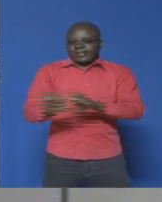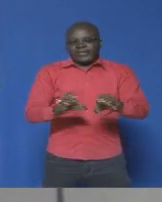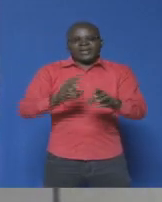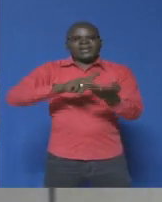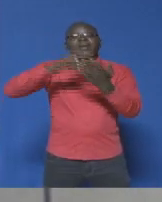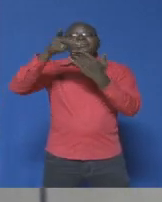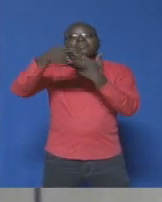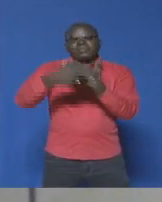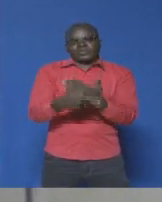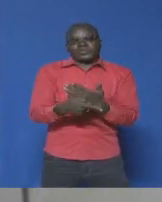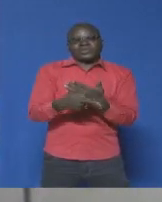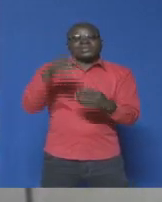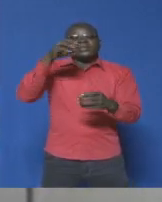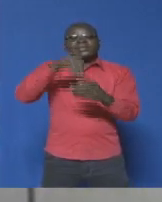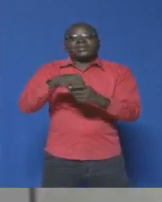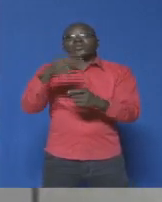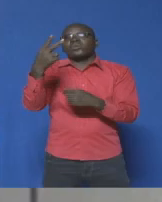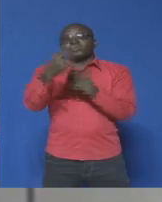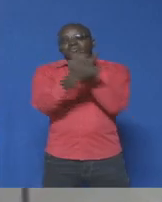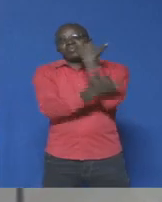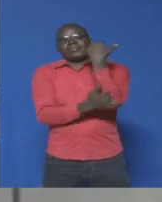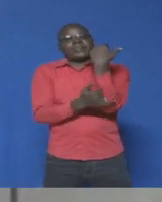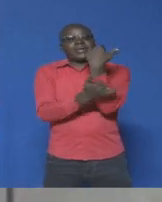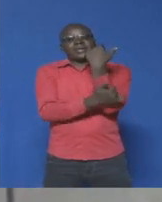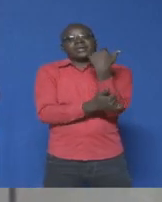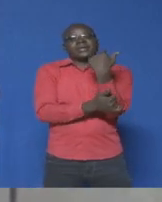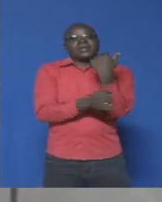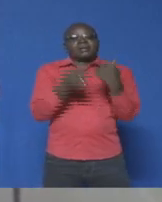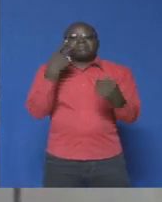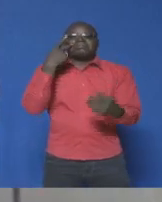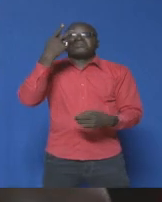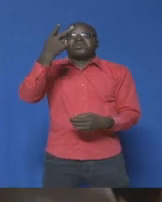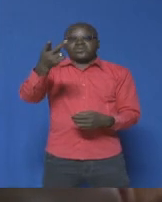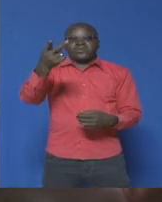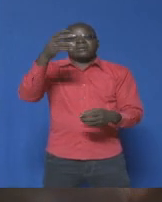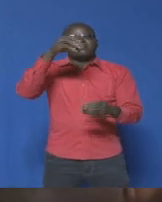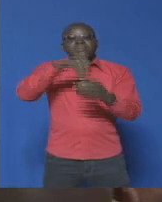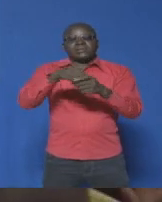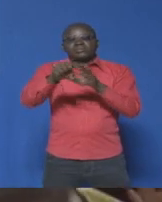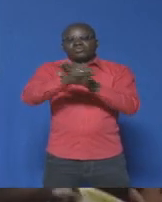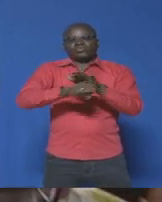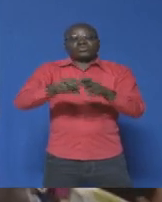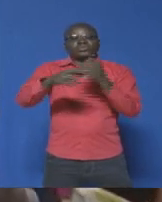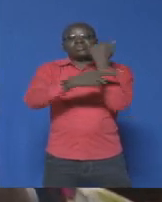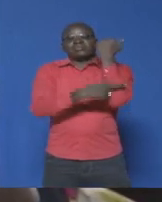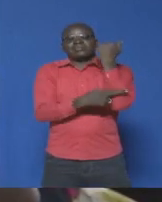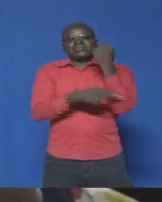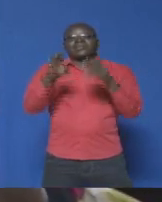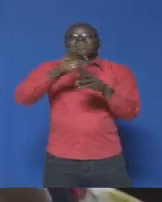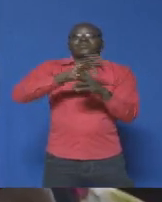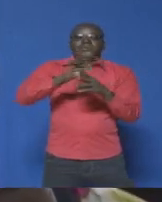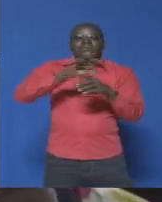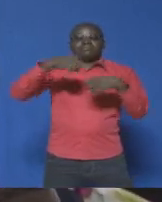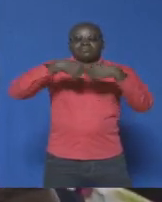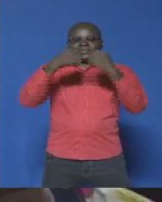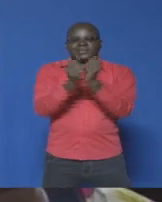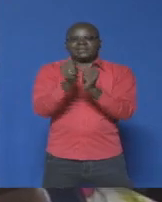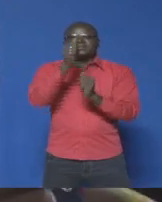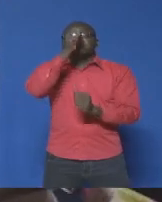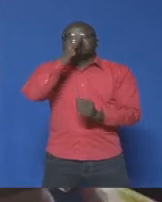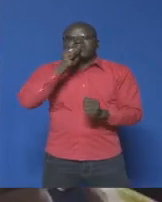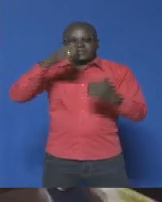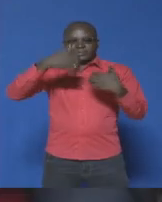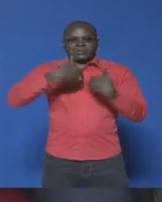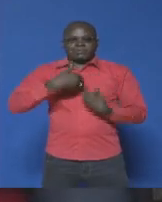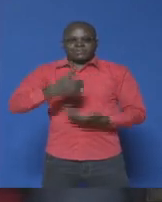dans nos deux pays, voire dans la sous-région. Ce forum, qui relève du secteur privé, bénéficie du soutien